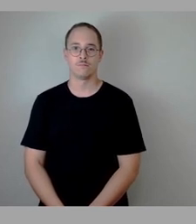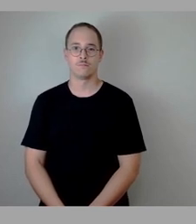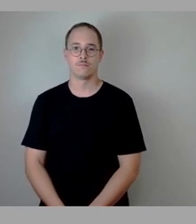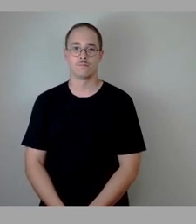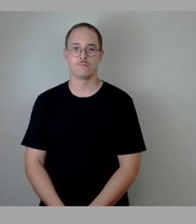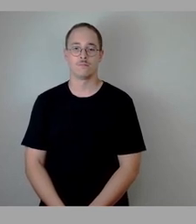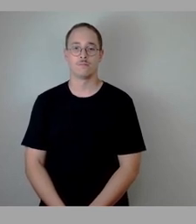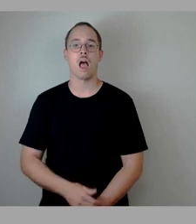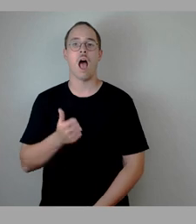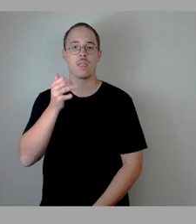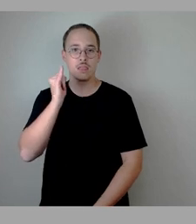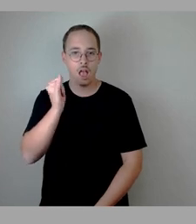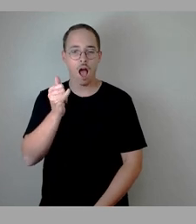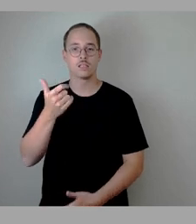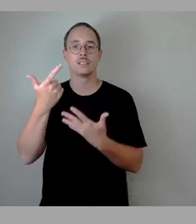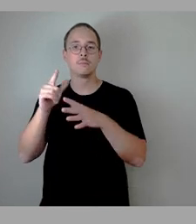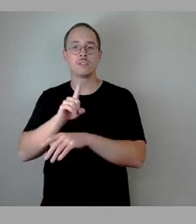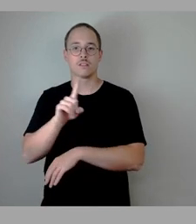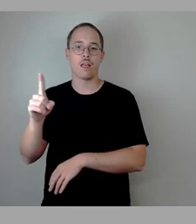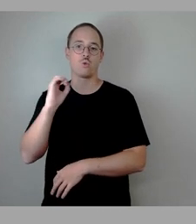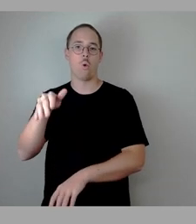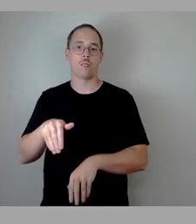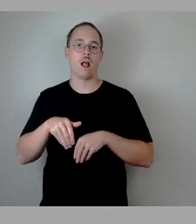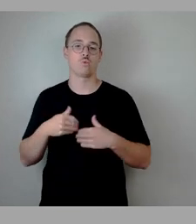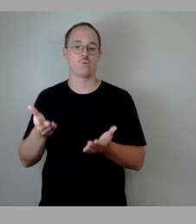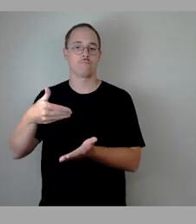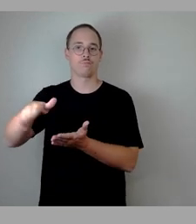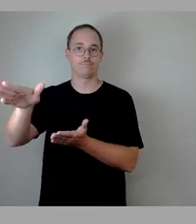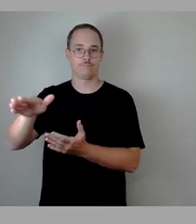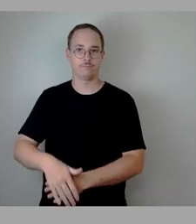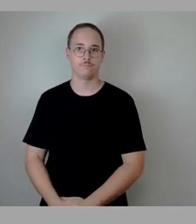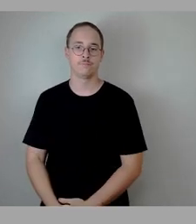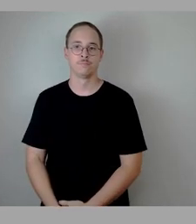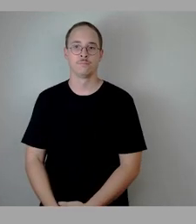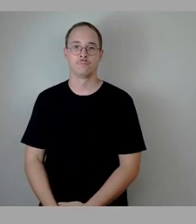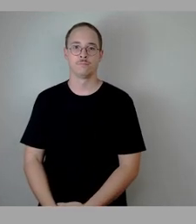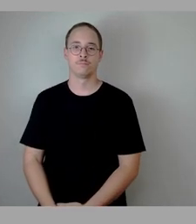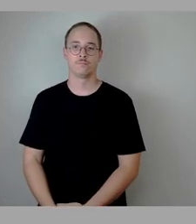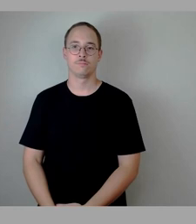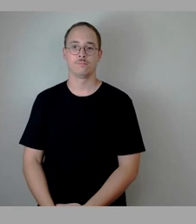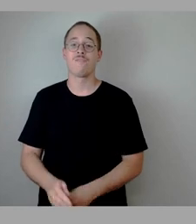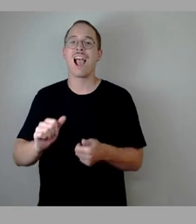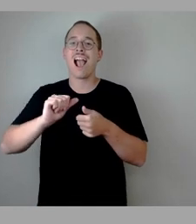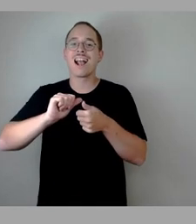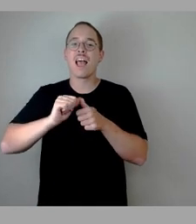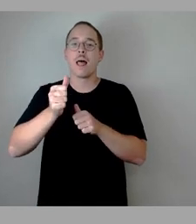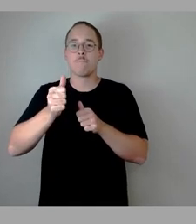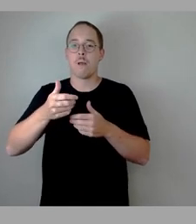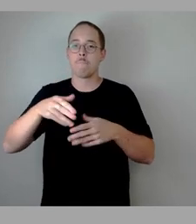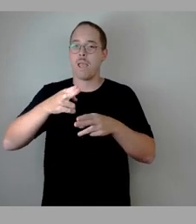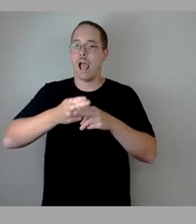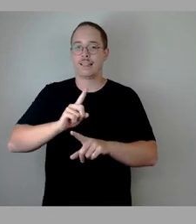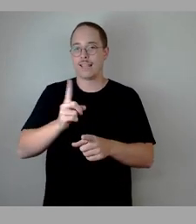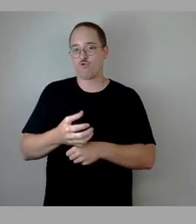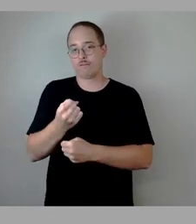Eine, ja, 70, nein, keine Enthaltung, hat knapp nicht eine Mehrheit bekommen. Dann kommen wir zu der